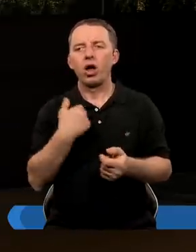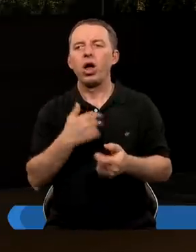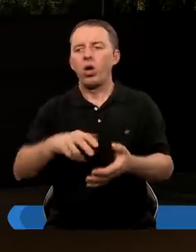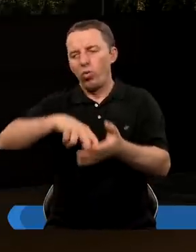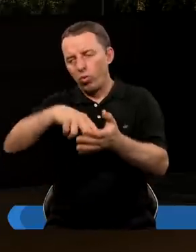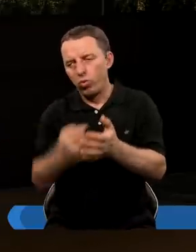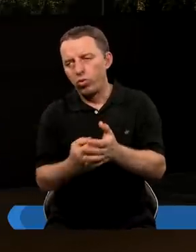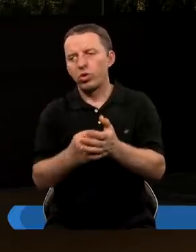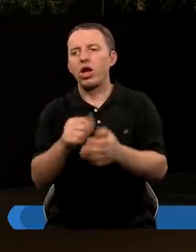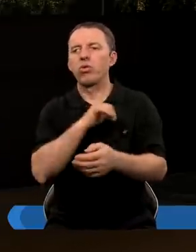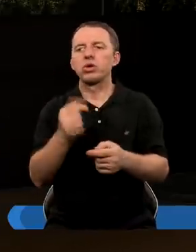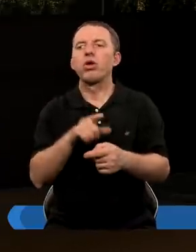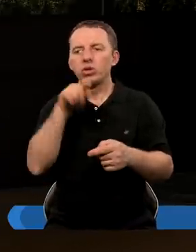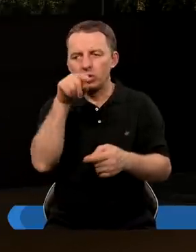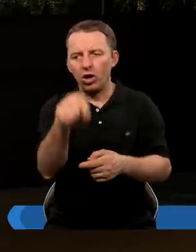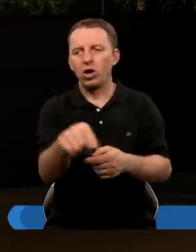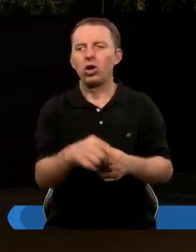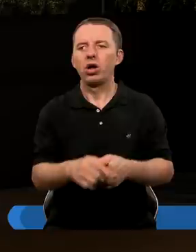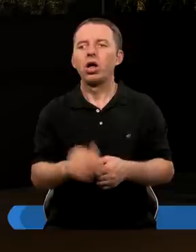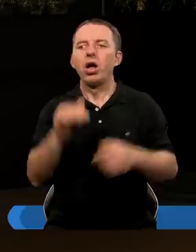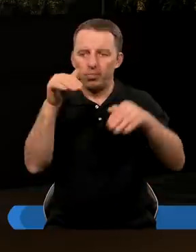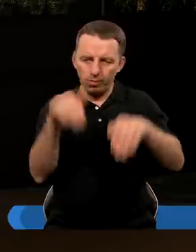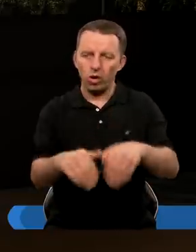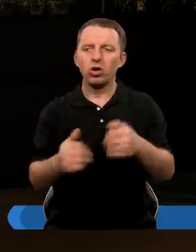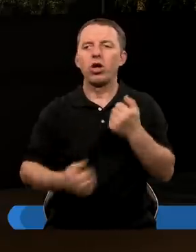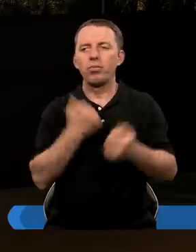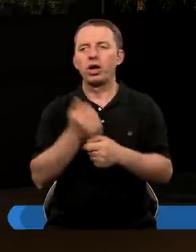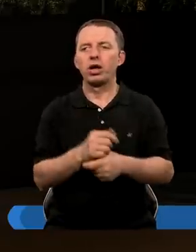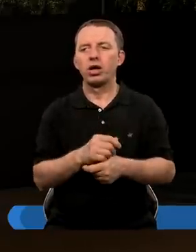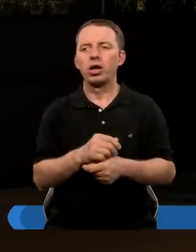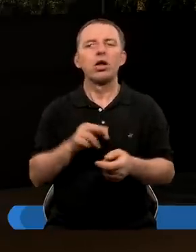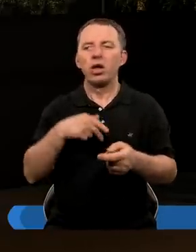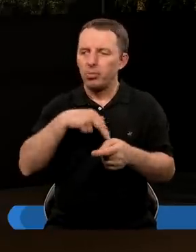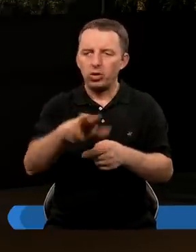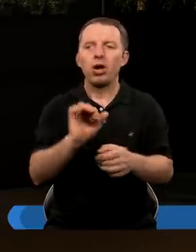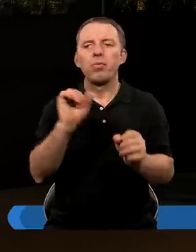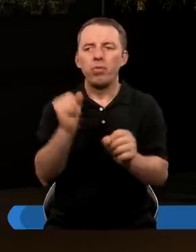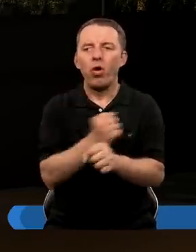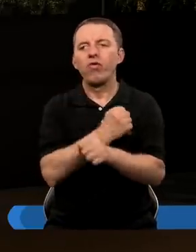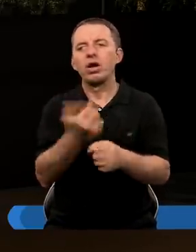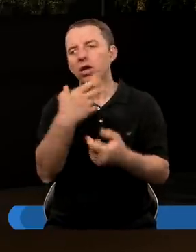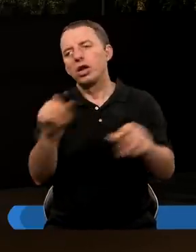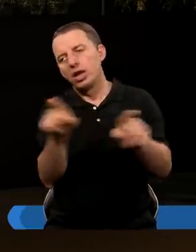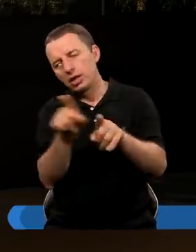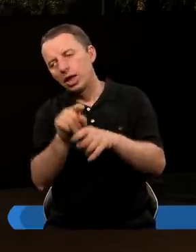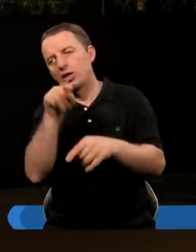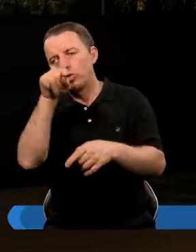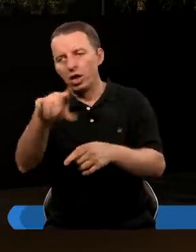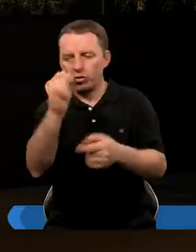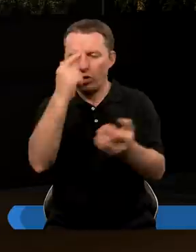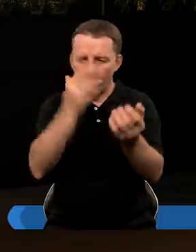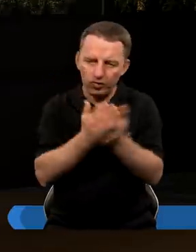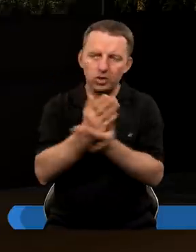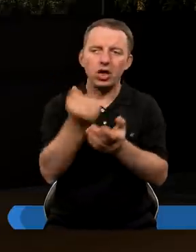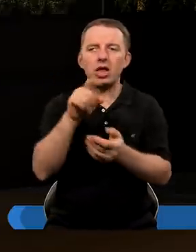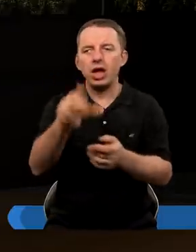że jeżeli by ugiął się, no to oni mogliby nie podchodzić poważnie i inni też do tego, w co